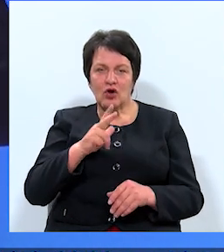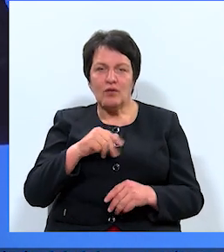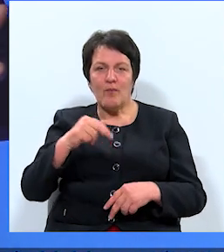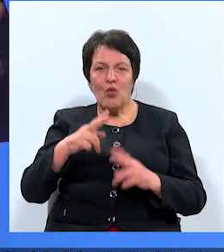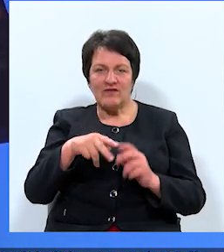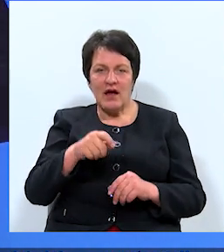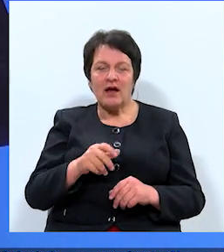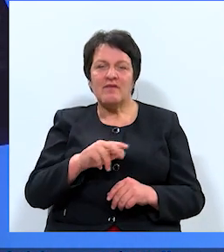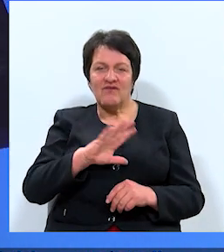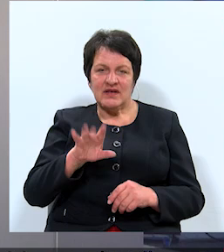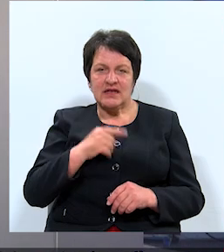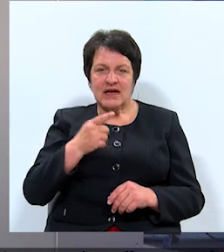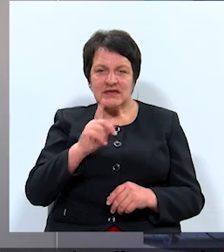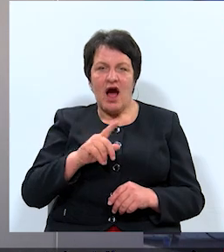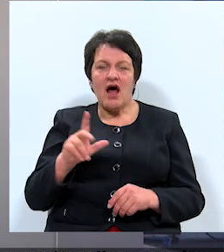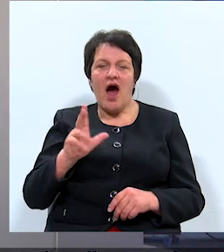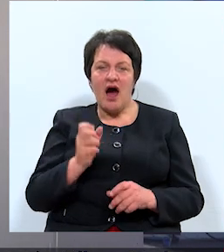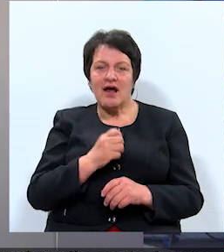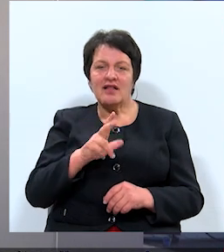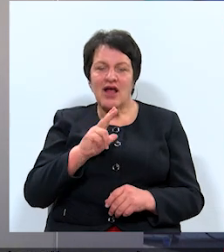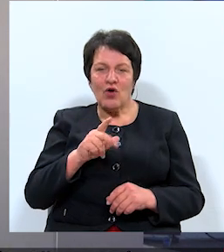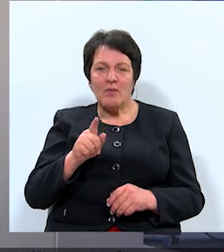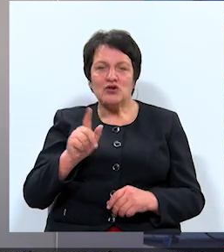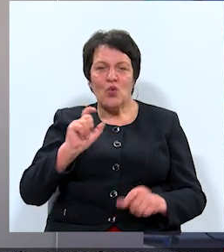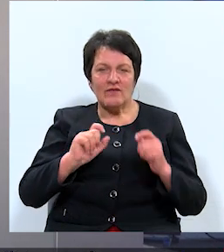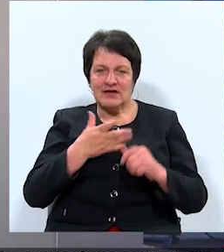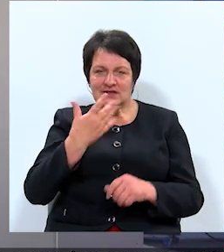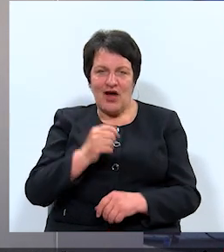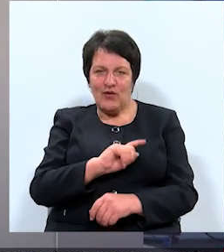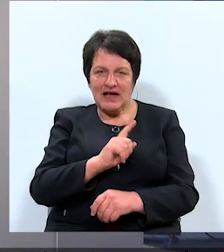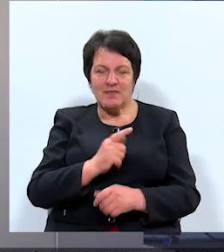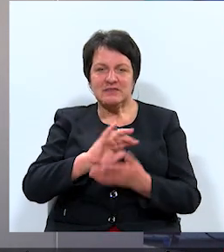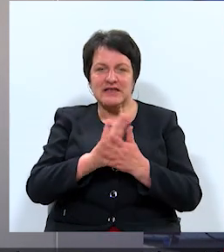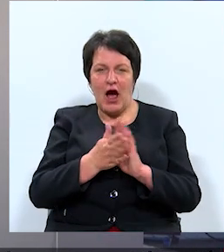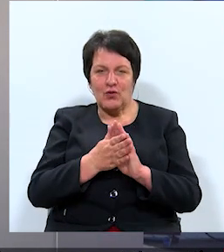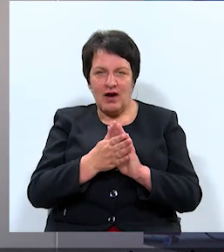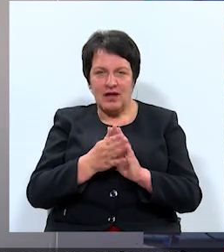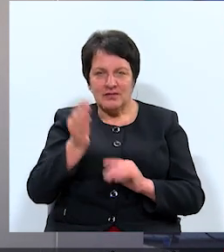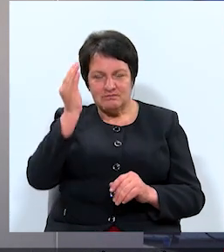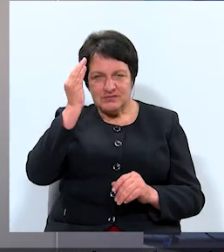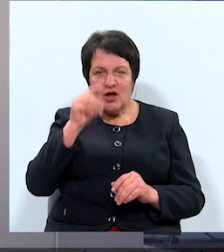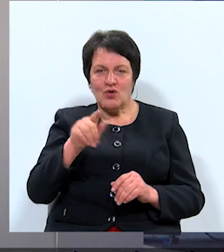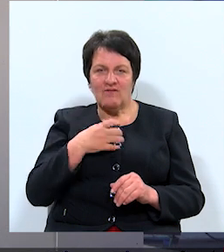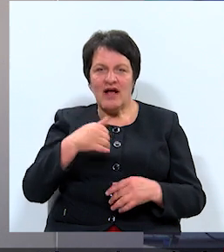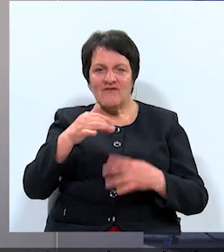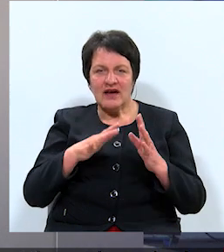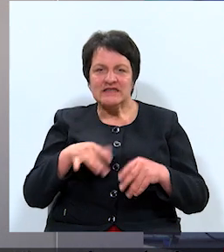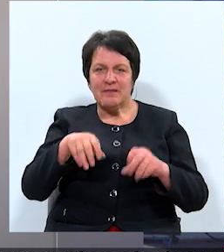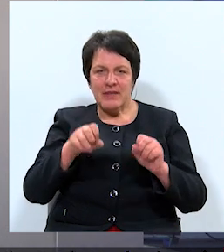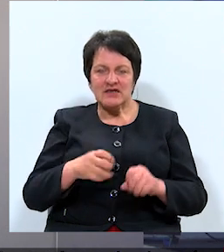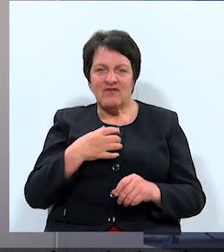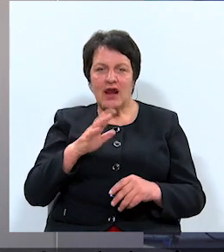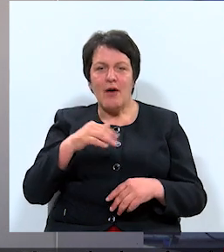visi teiks, ka ar Daugavpils unēšu tā nav iespējams sarunāt, tāpēc, ka tur ir vajadzīgi kvalificēt speciālisti, vajadzīgs, lai būvzrauks strādā